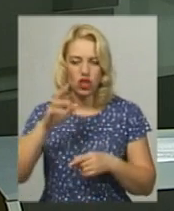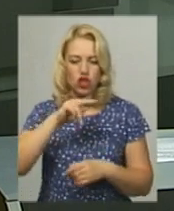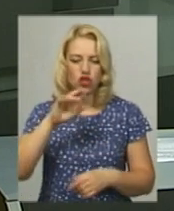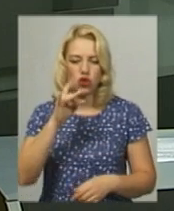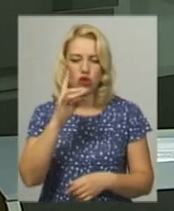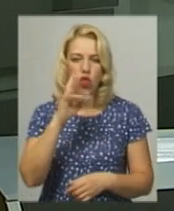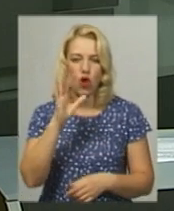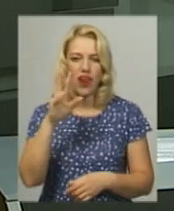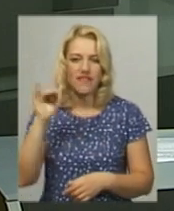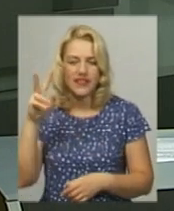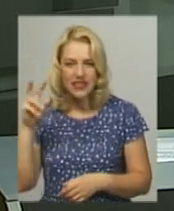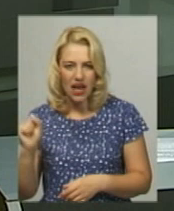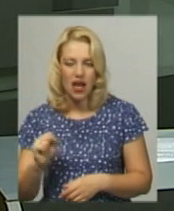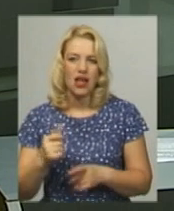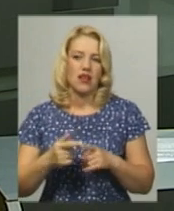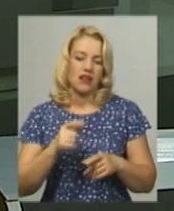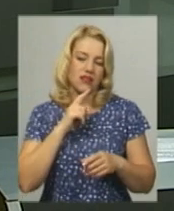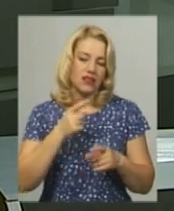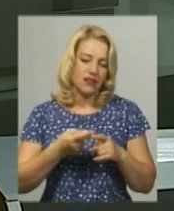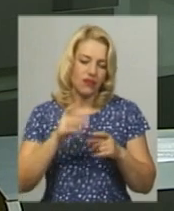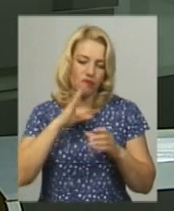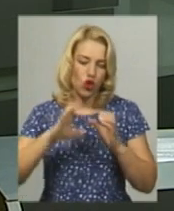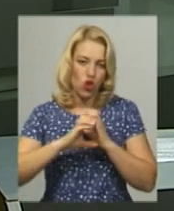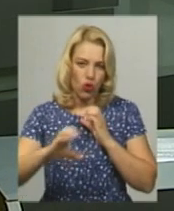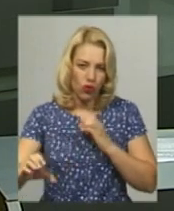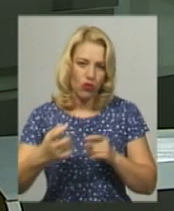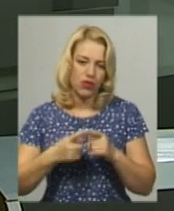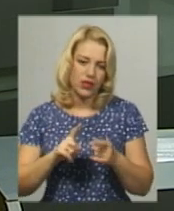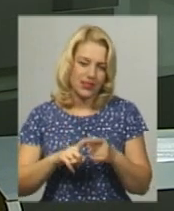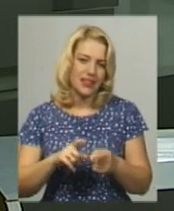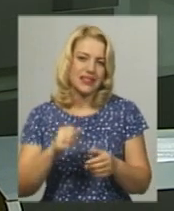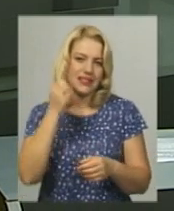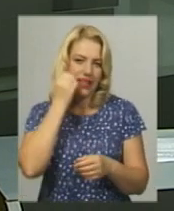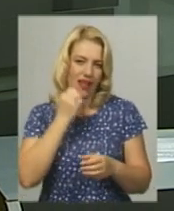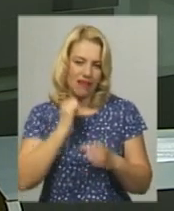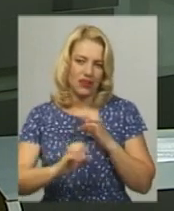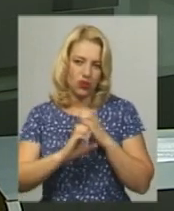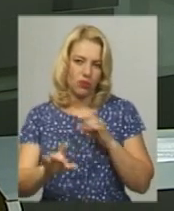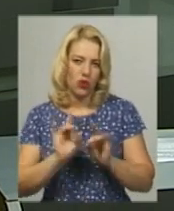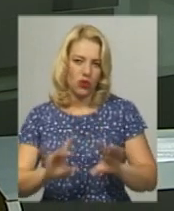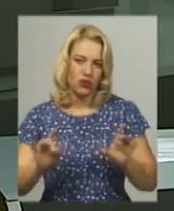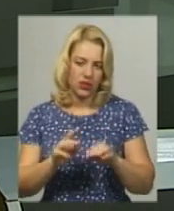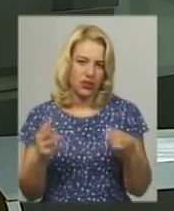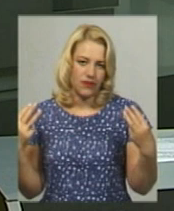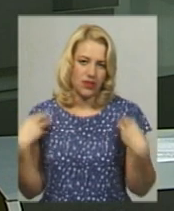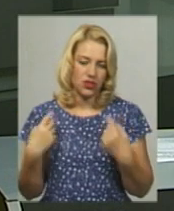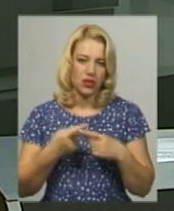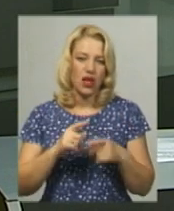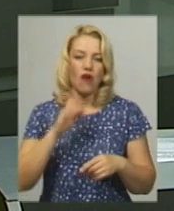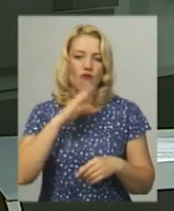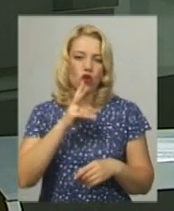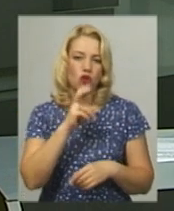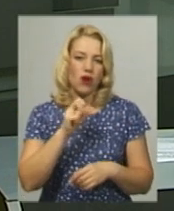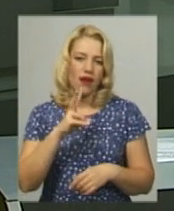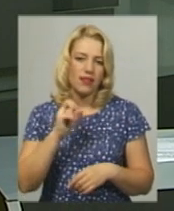зношеність труб. Про це розповів головний інженер міського комунального підприємства «Хмельницькводоканал» Станіслав Міхайлець. За його